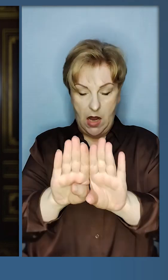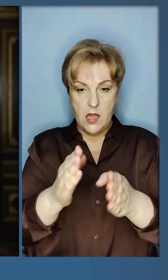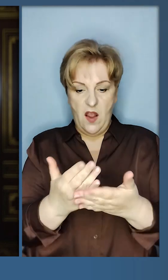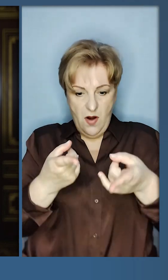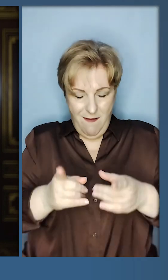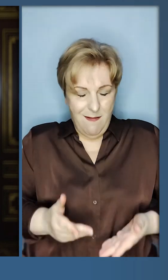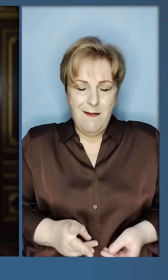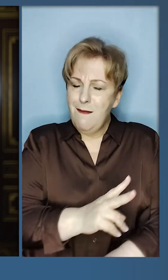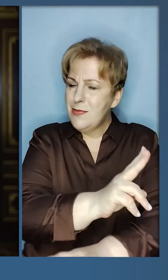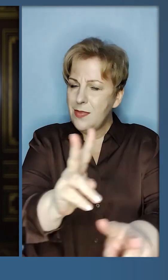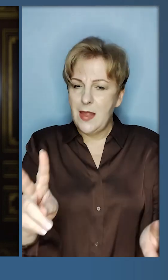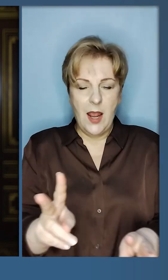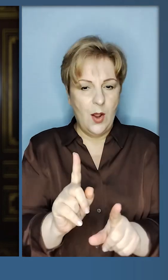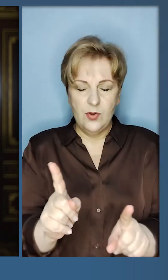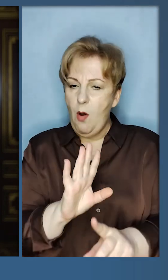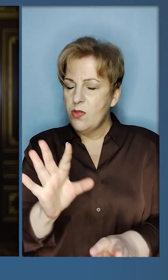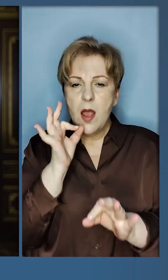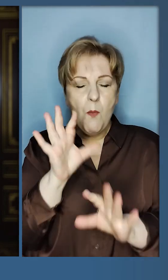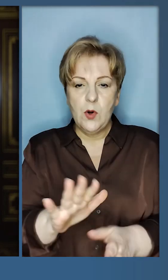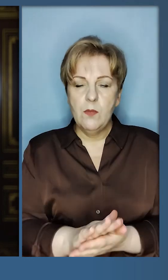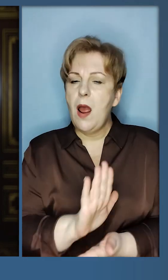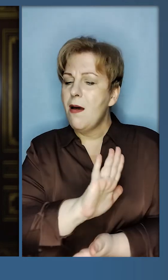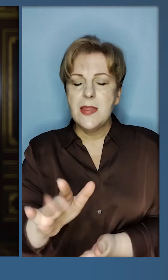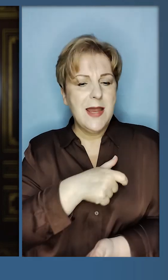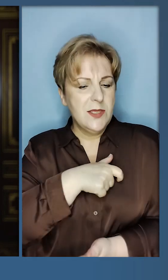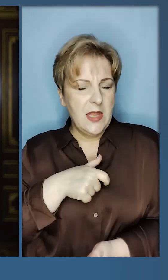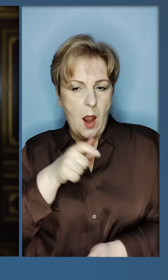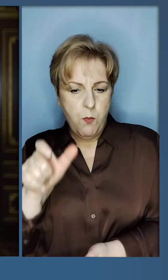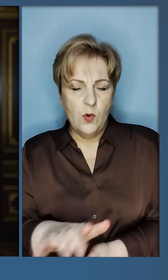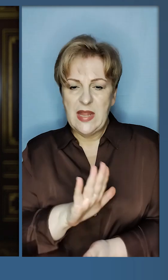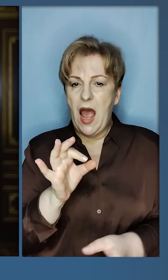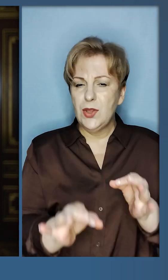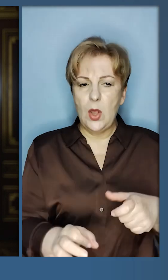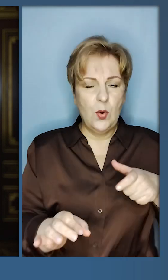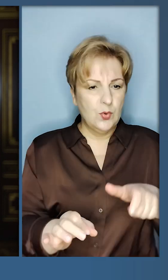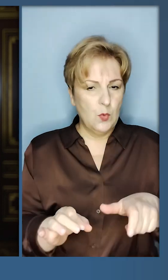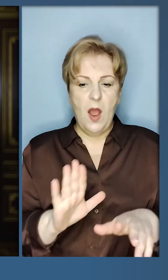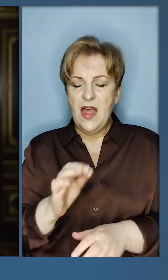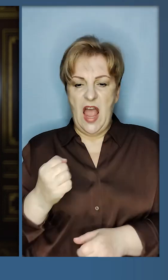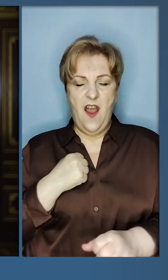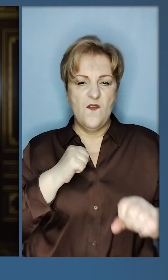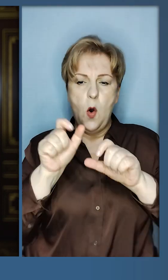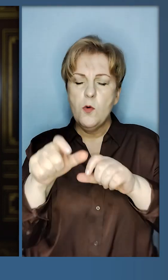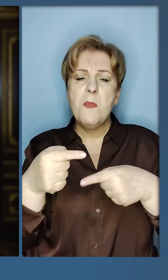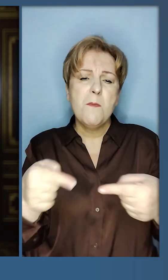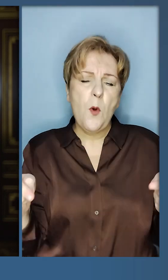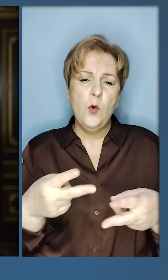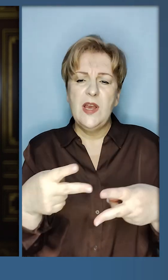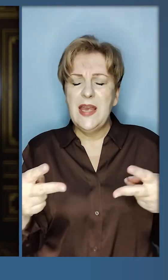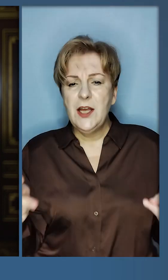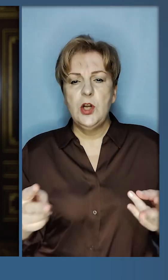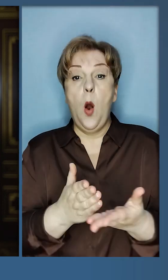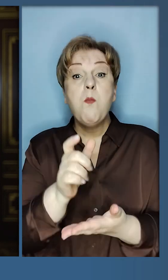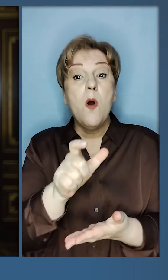від реальності. Ніхто не пробачить ані депутатам, ані суддям, ані воєнкомам, чи будь-яким